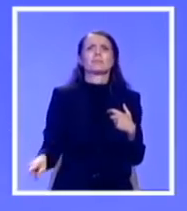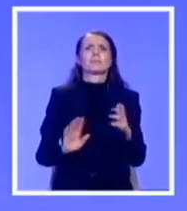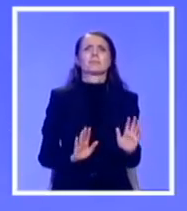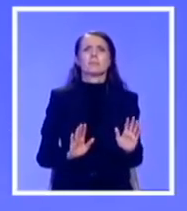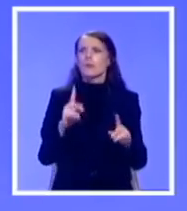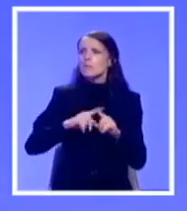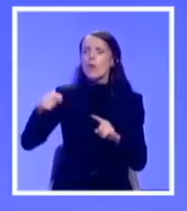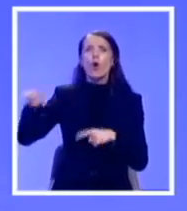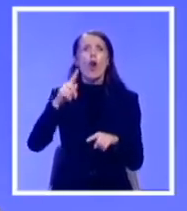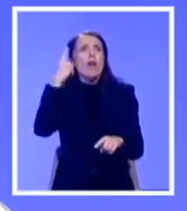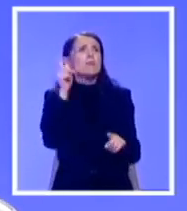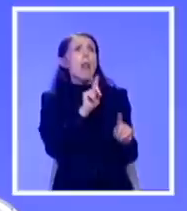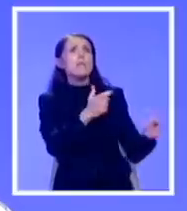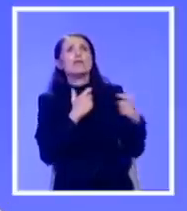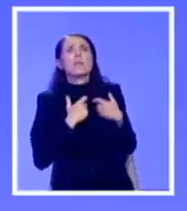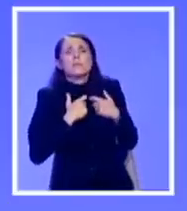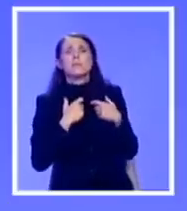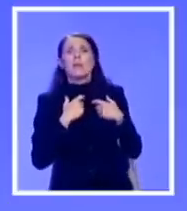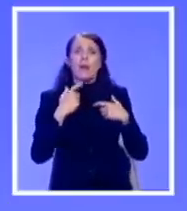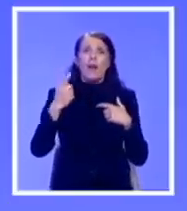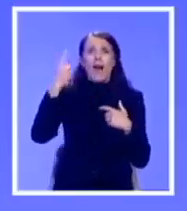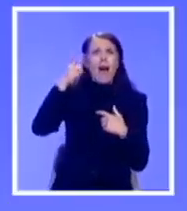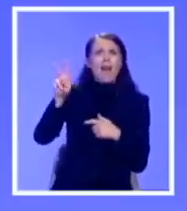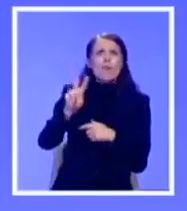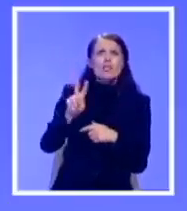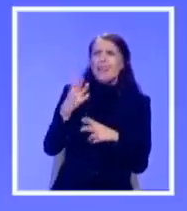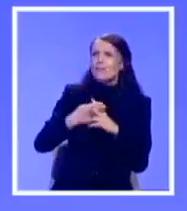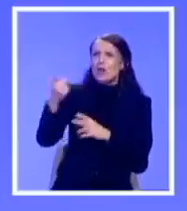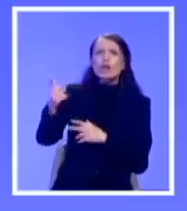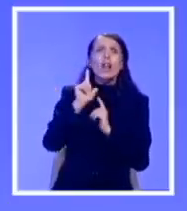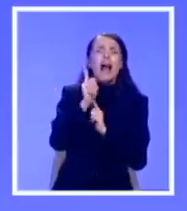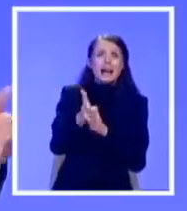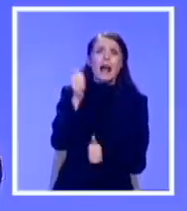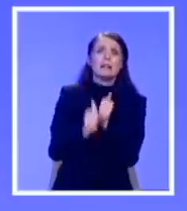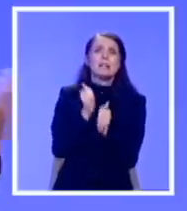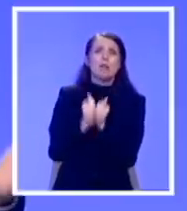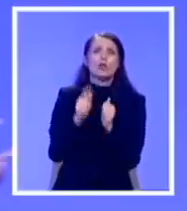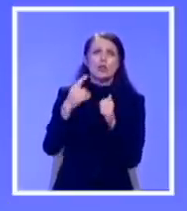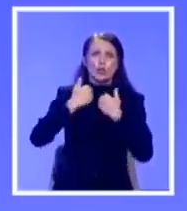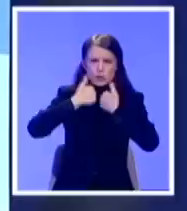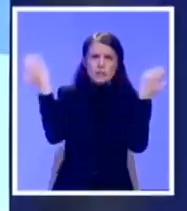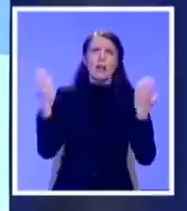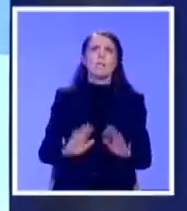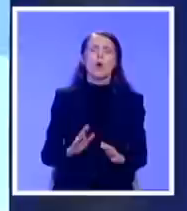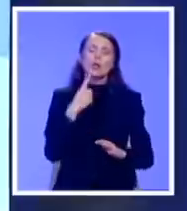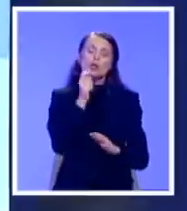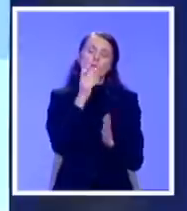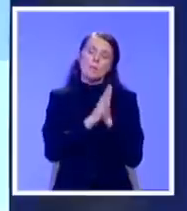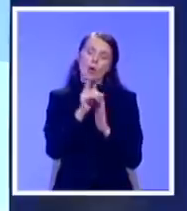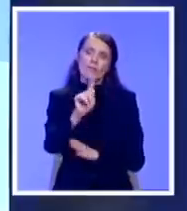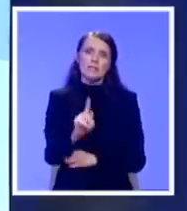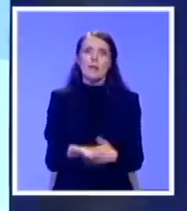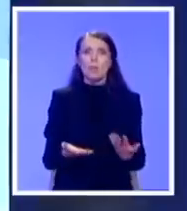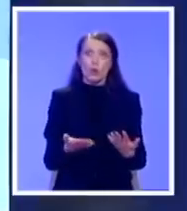i dozvoljena jednom ratnom zločinicu, kao što je Vojislav Šešelj, koji je srmota za narodnu Skupštini, još to je srmota za ratni zločinac. Dobro, nemojte opet, ni Vojislav